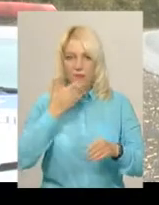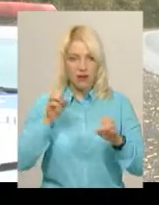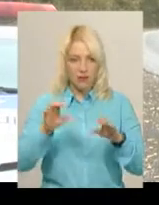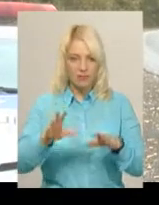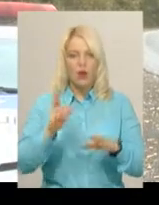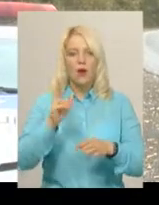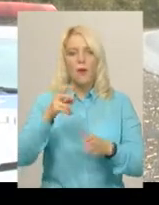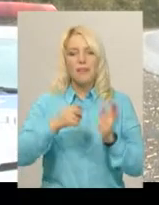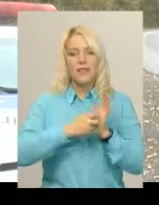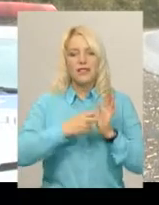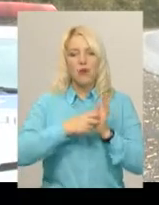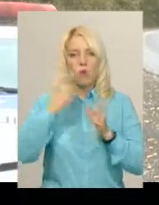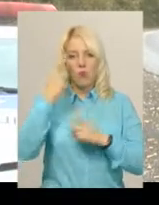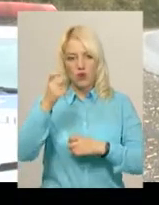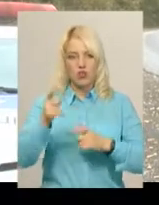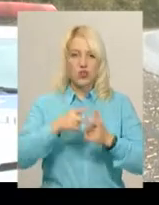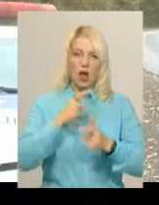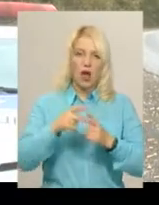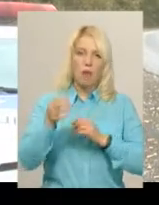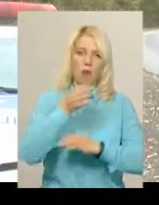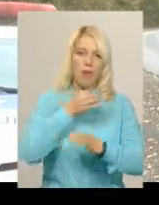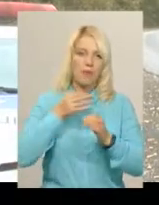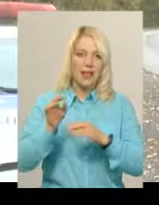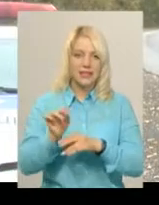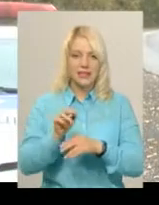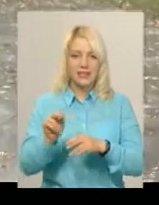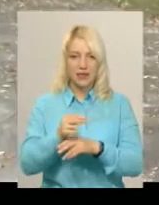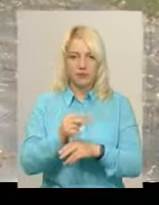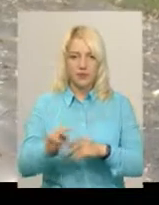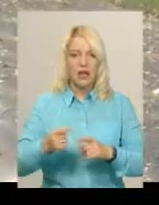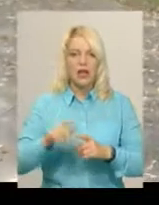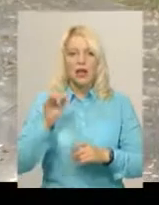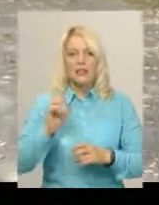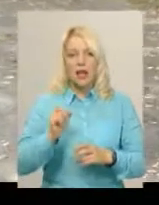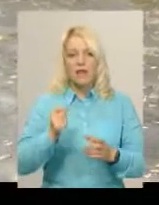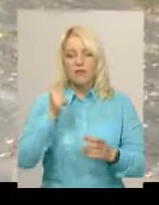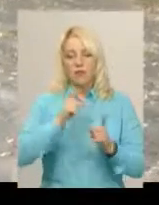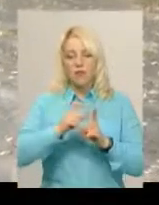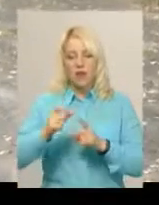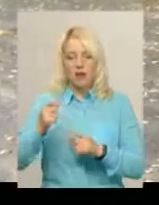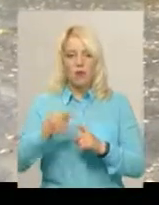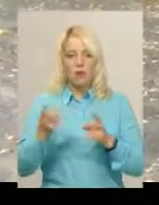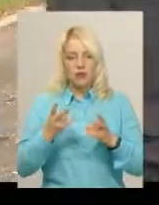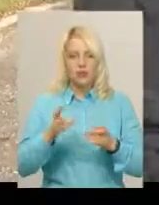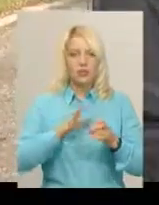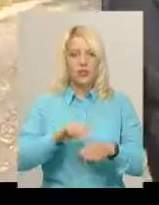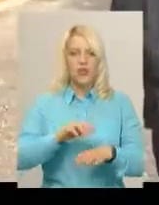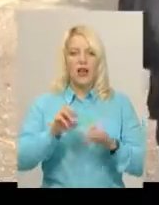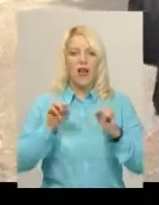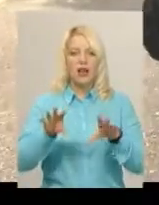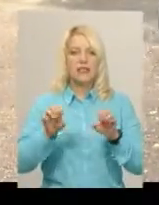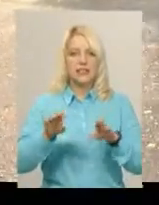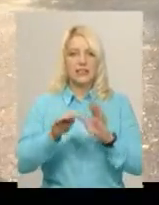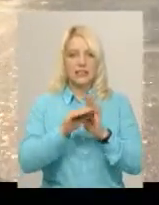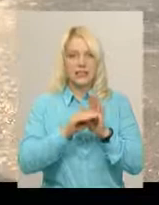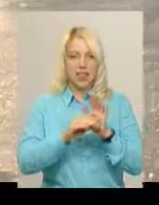або проводиться профілактична бесідь. За словами Євгена Нікитенка, після зупинки інспектором поліції водій зобов'язаний ввімкнути аварійну систему. За невиконання